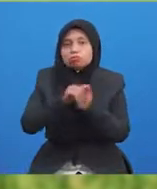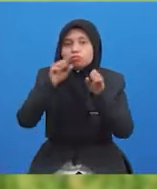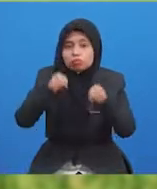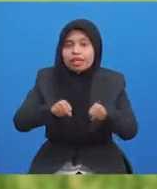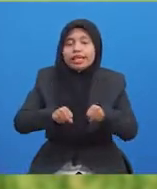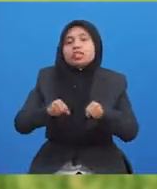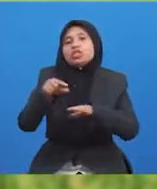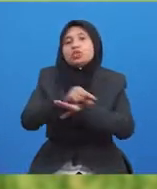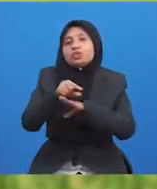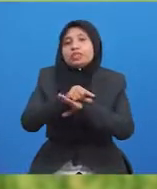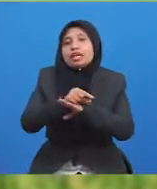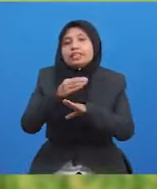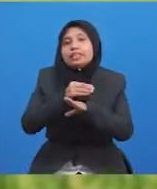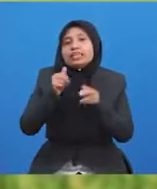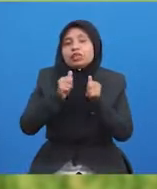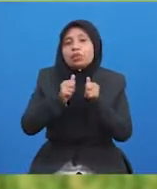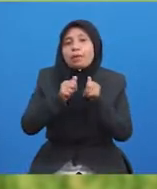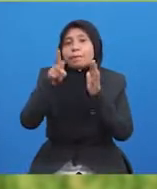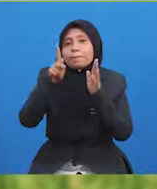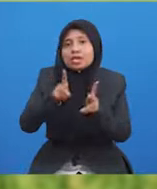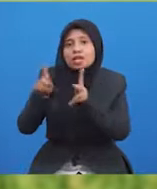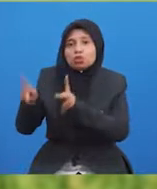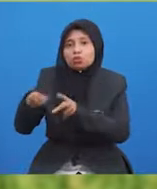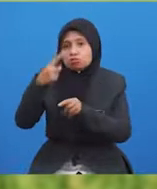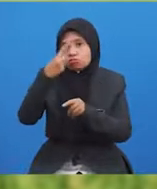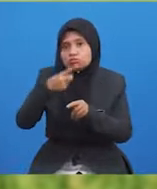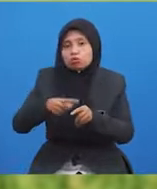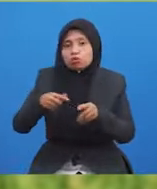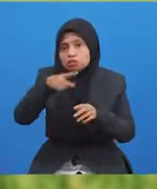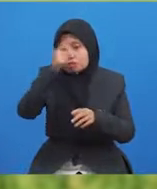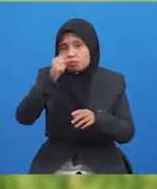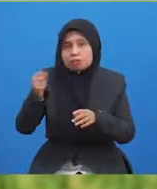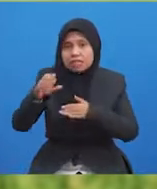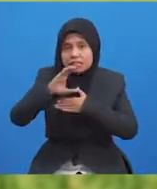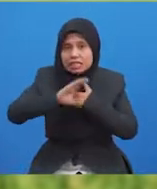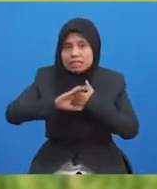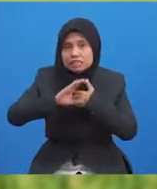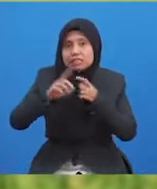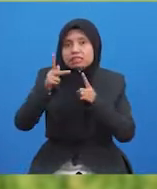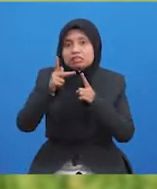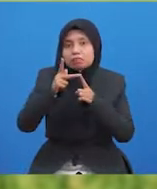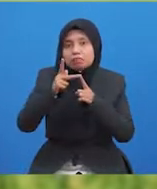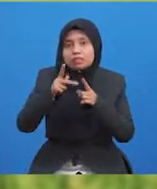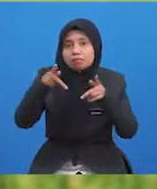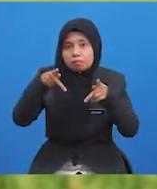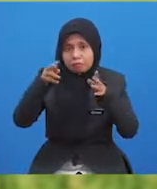permainan dan tiadanya niat untuk mengakibatkan kecederaan kepada pemain lawan.